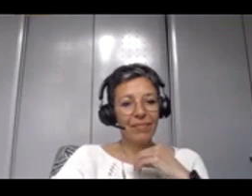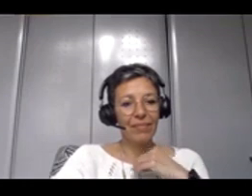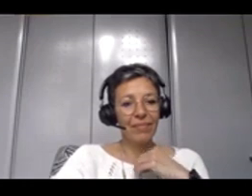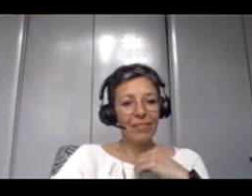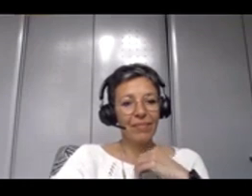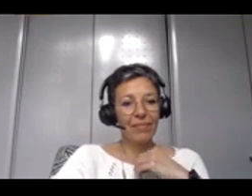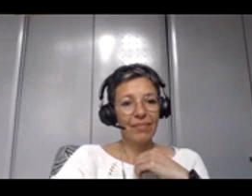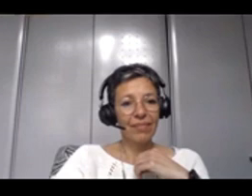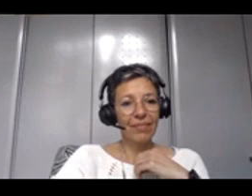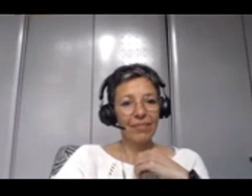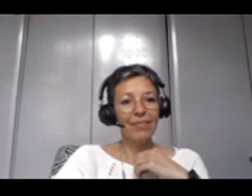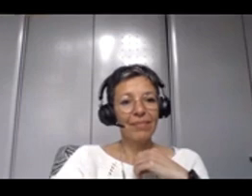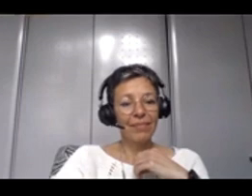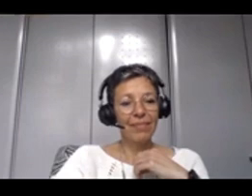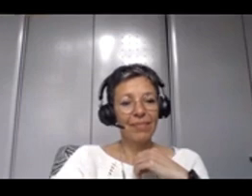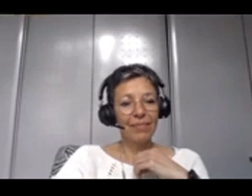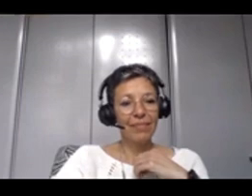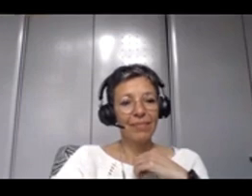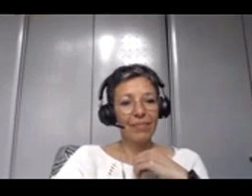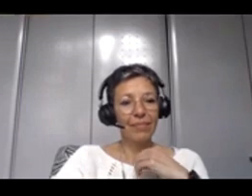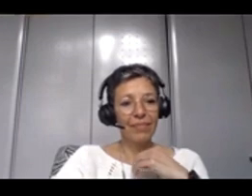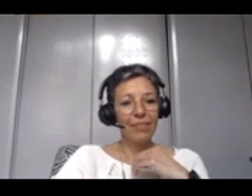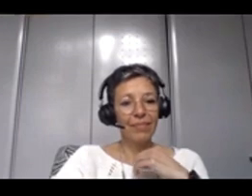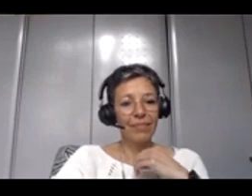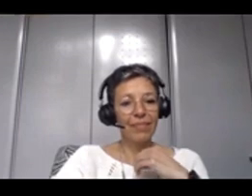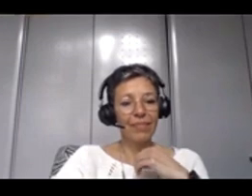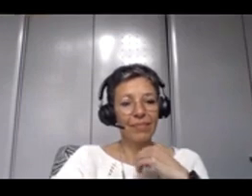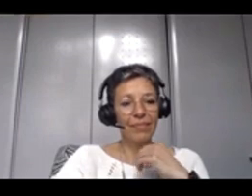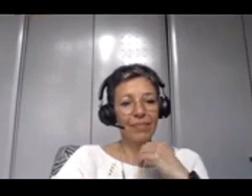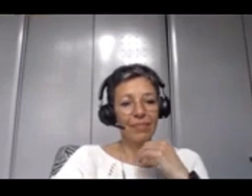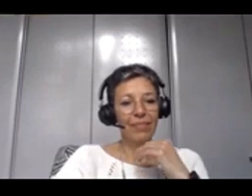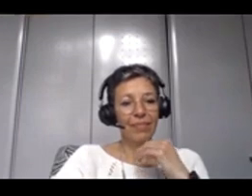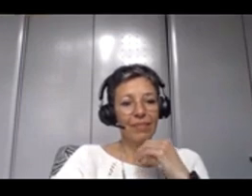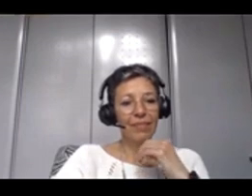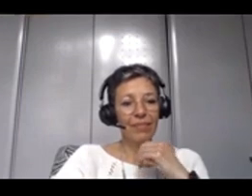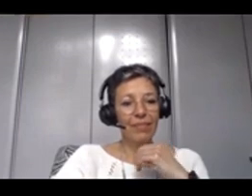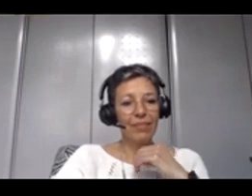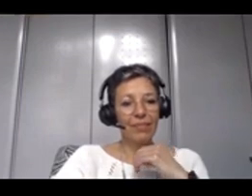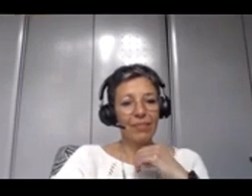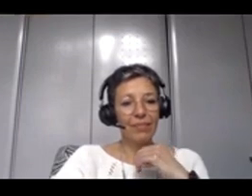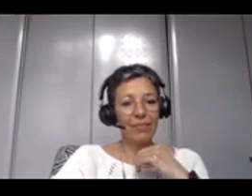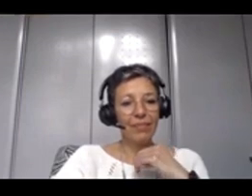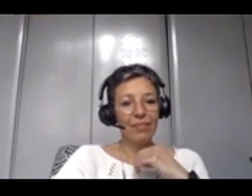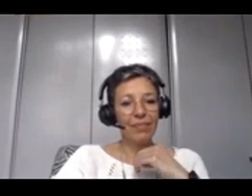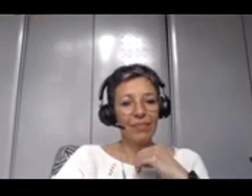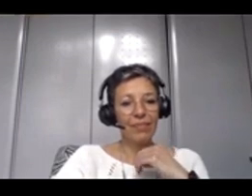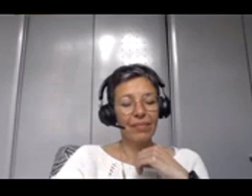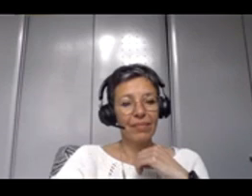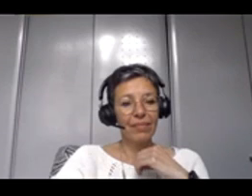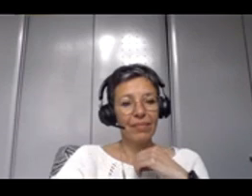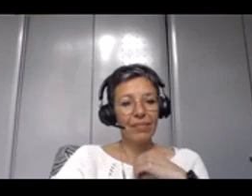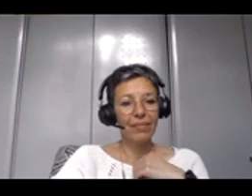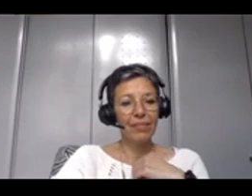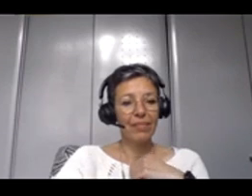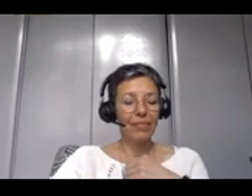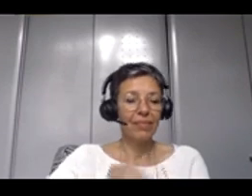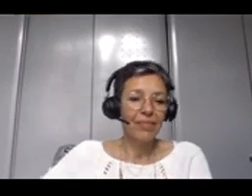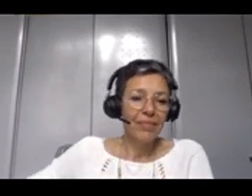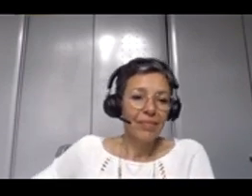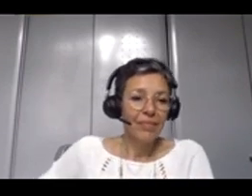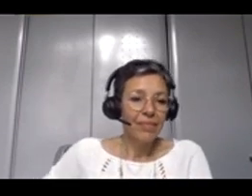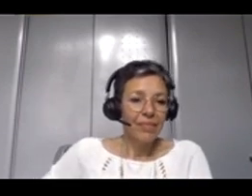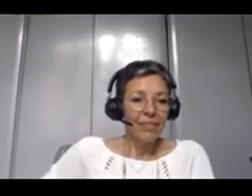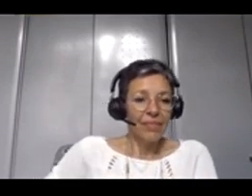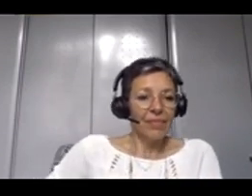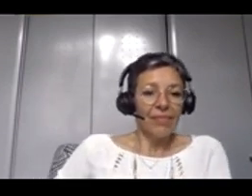raffiner pour petit à petit me rapprocher de plus en plus avec précision sur le sujet. Donc, nos ouvrages et